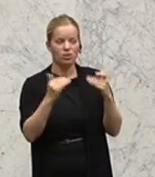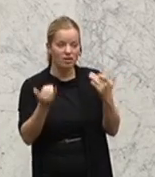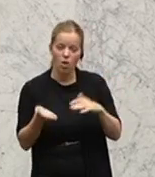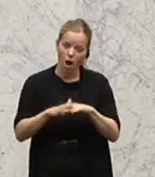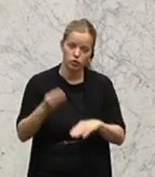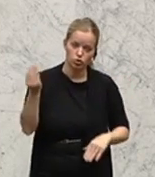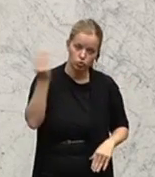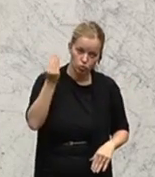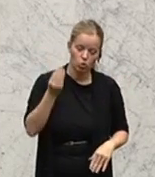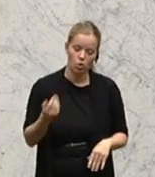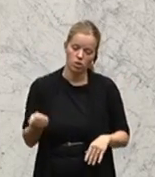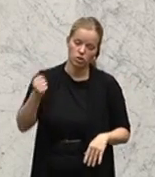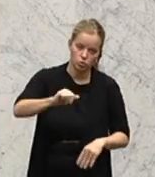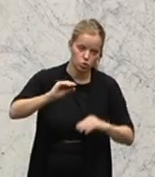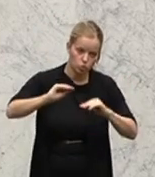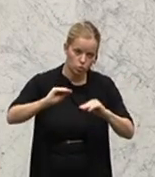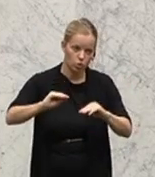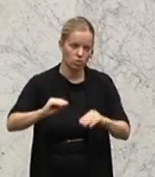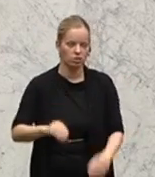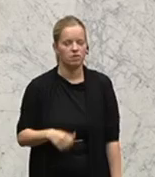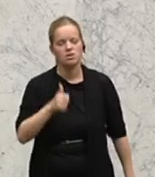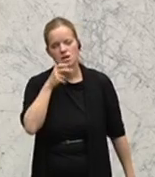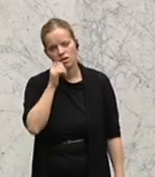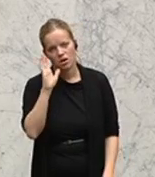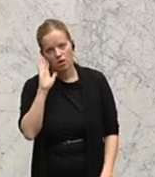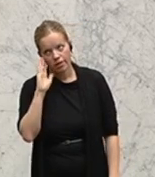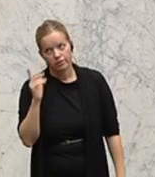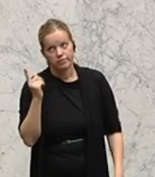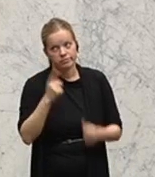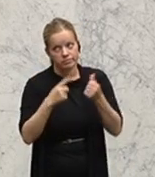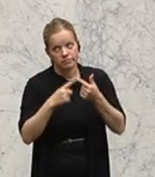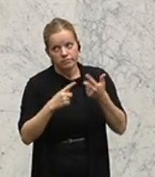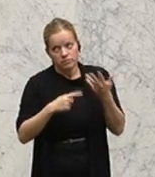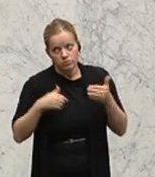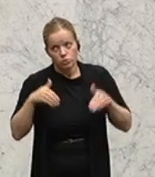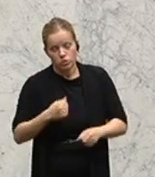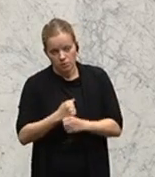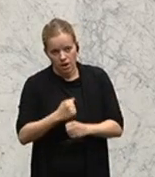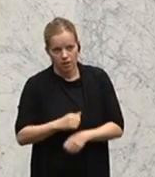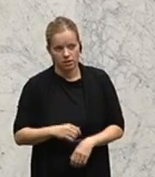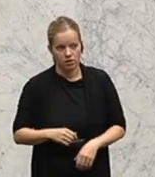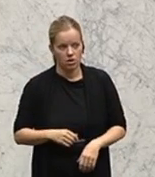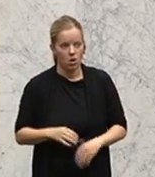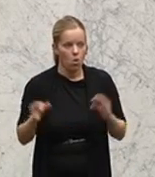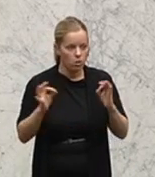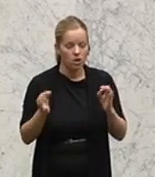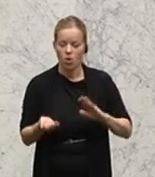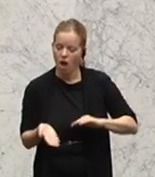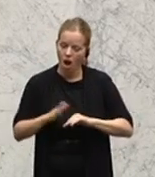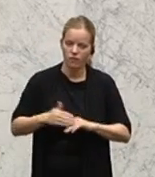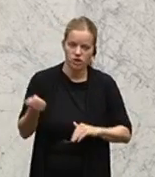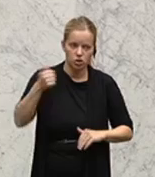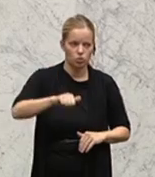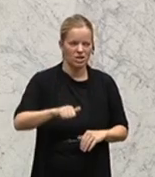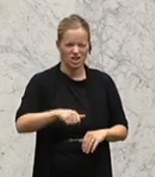Schulung zur Schulung. Das hören wir tagtäglich, was man zu tun hat. Wir brauchen auch nicht nur eine Leitlinie. In Deutschland gibt es